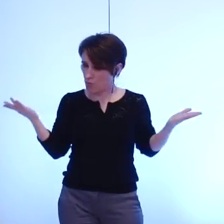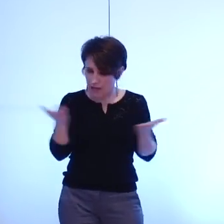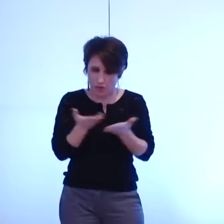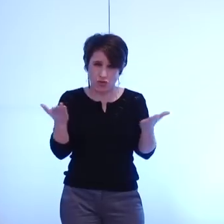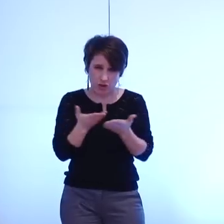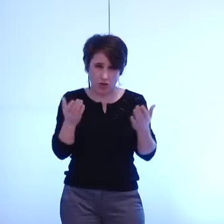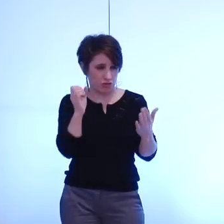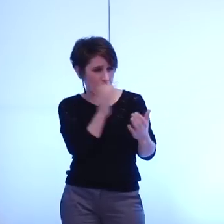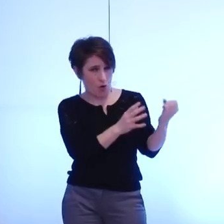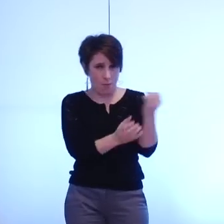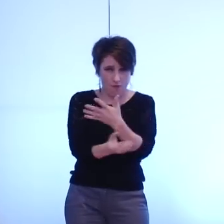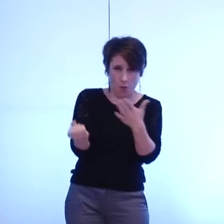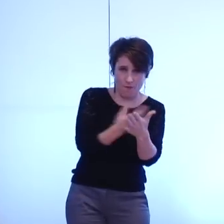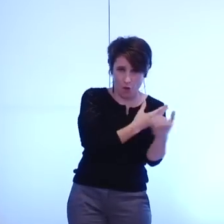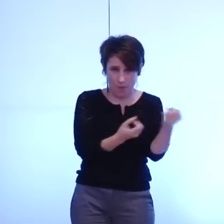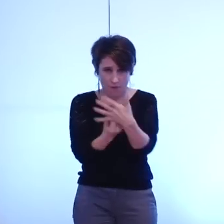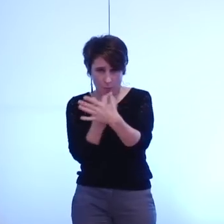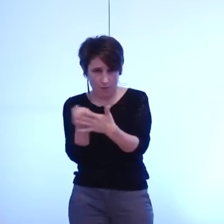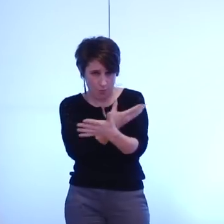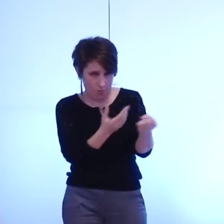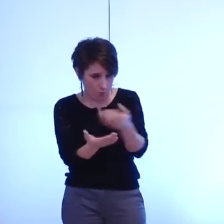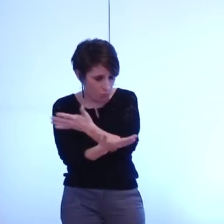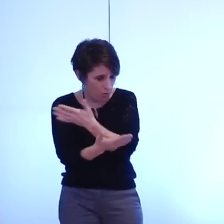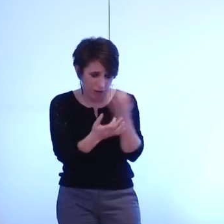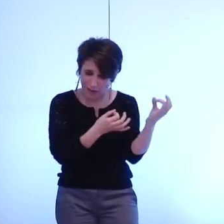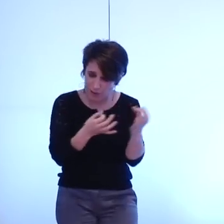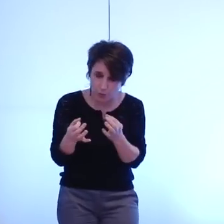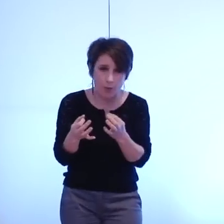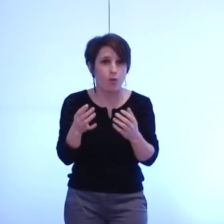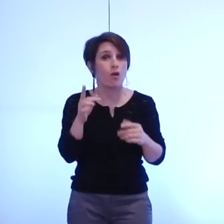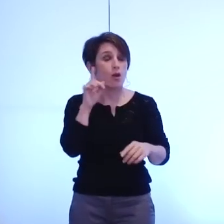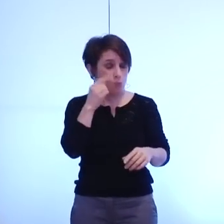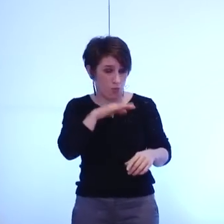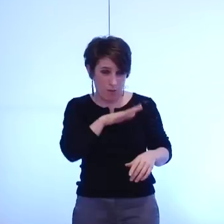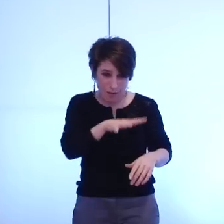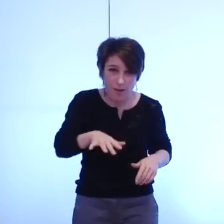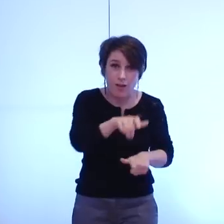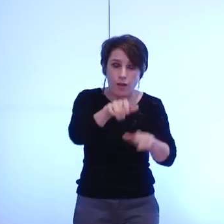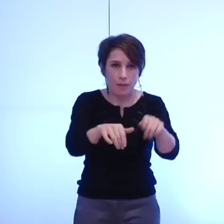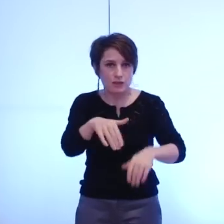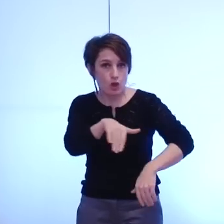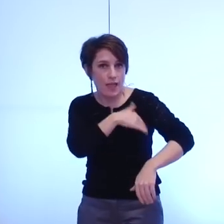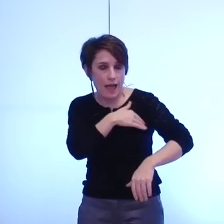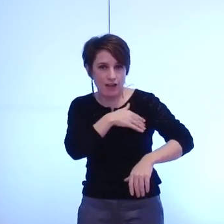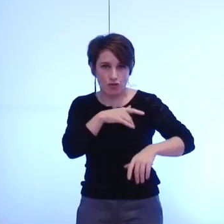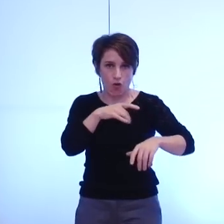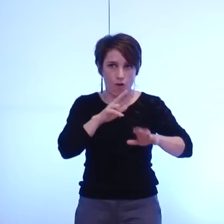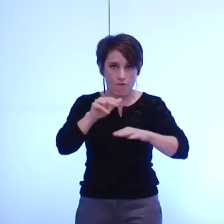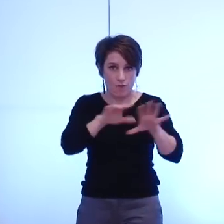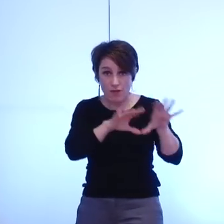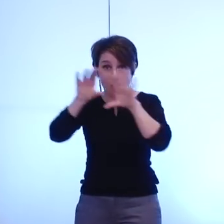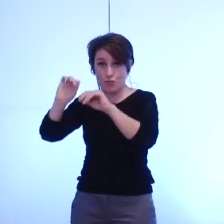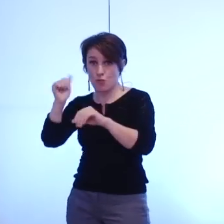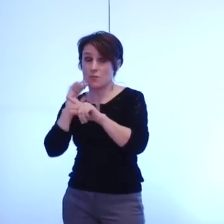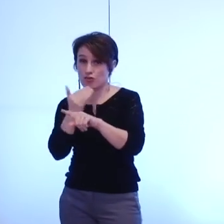par cas sur les inquiétudes qui sont encore régulièrement soulevées par les agents qui sont agents métro à compter du 1er janvier